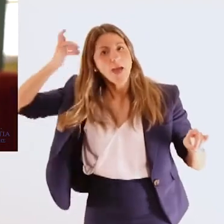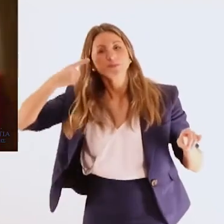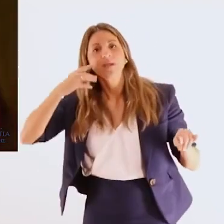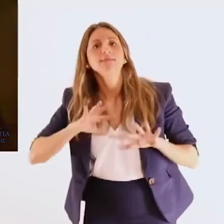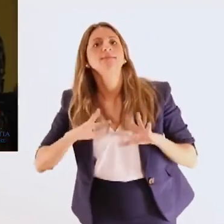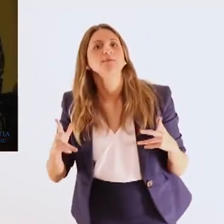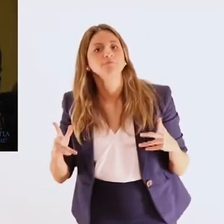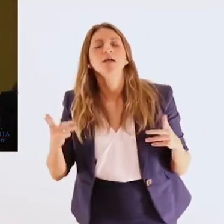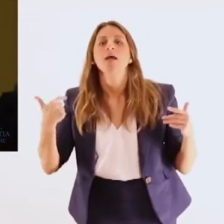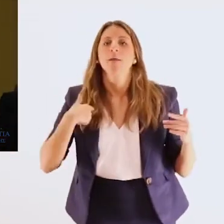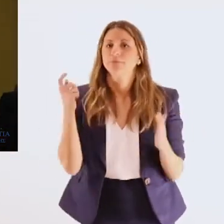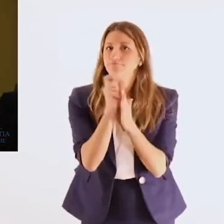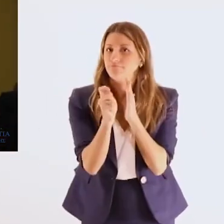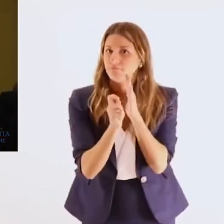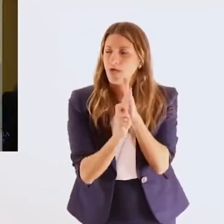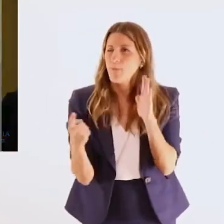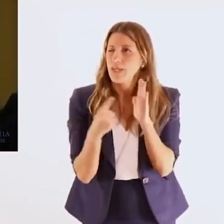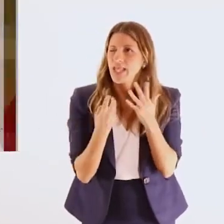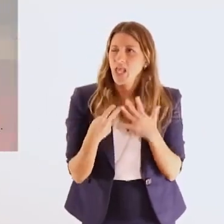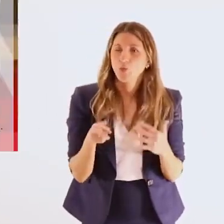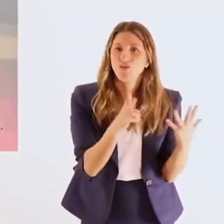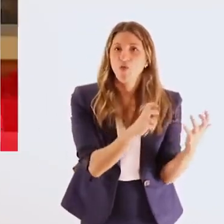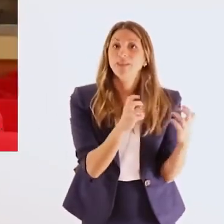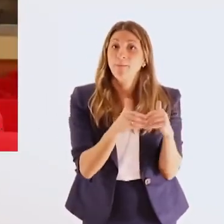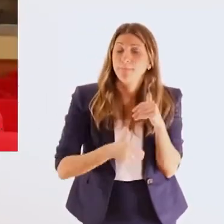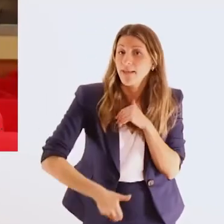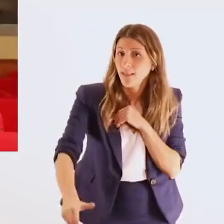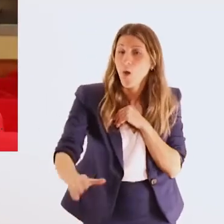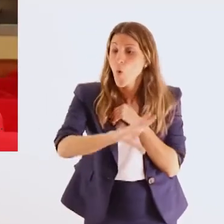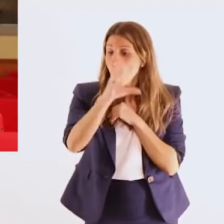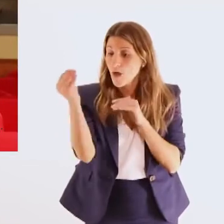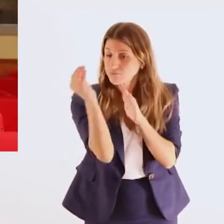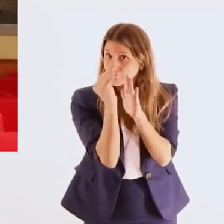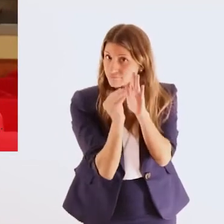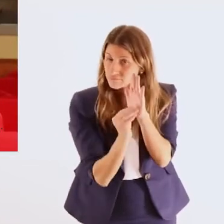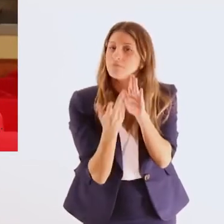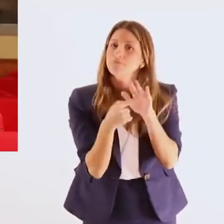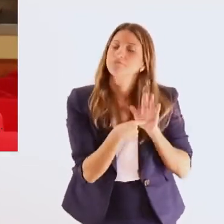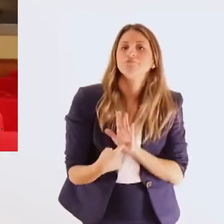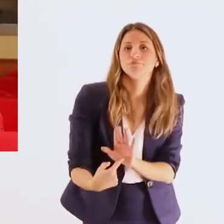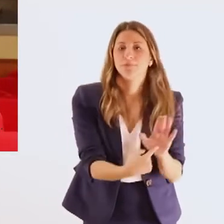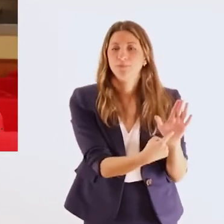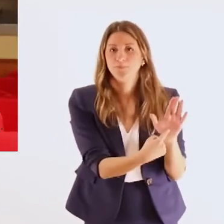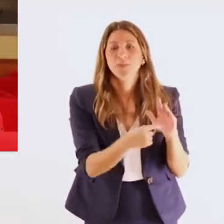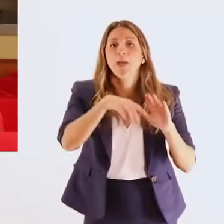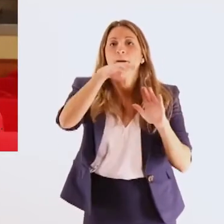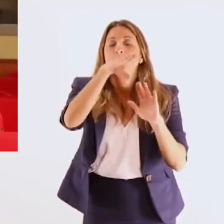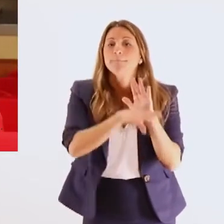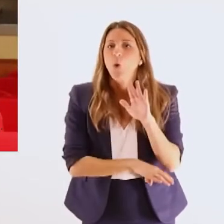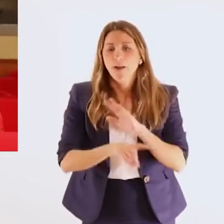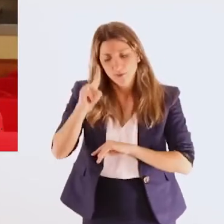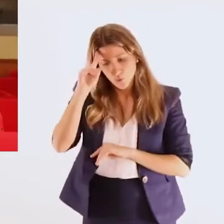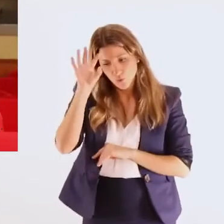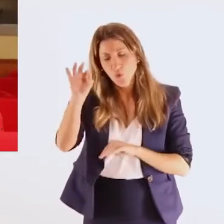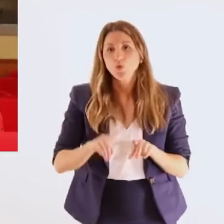συστηματοποιήθηκε από τη δεκαετία του 70 και μετά στους κόλπους των αναπηρικών οργανώσεων Μέσω του προγράμματος